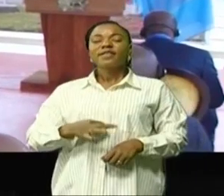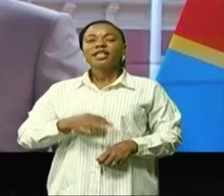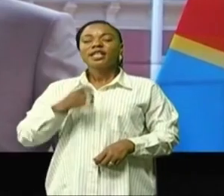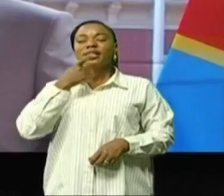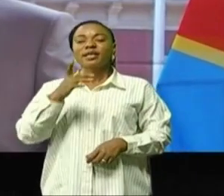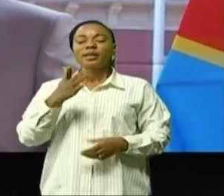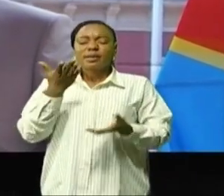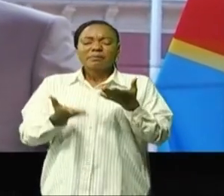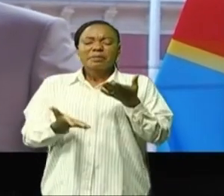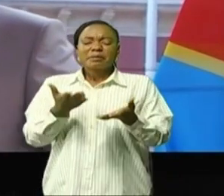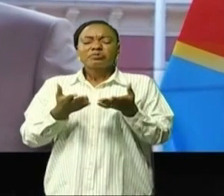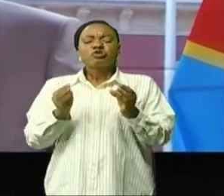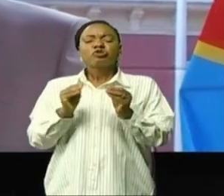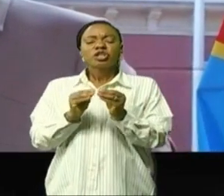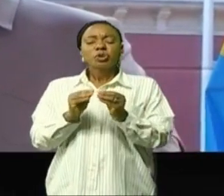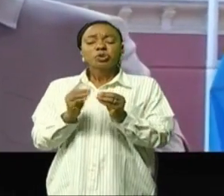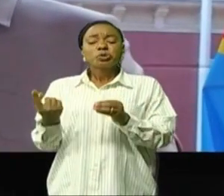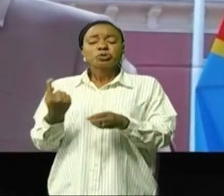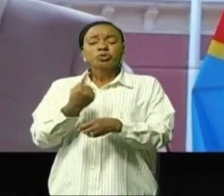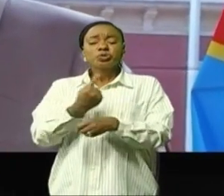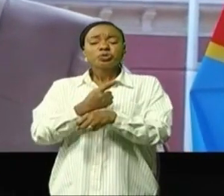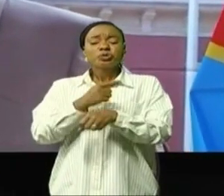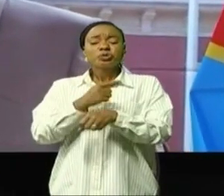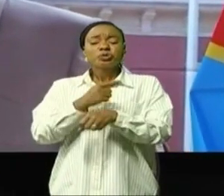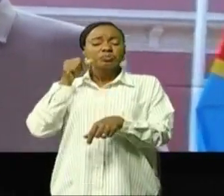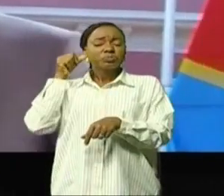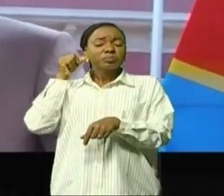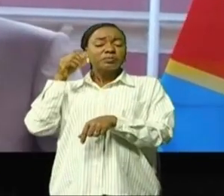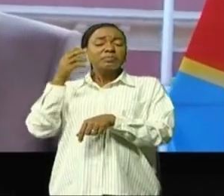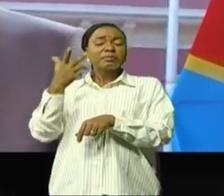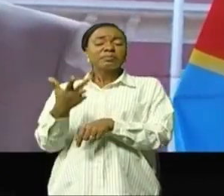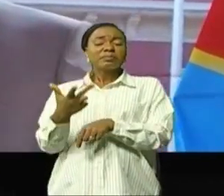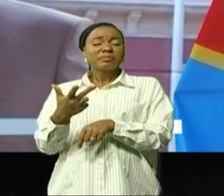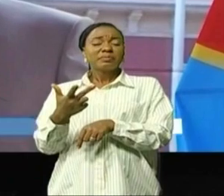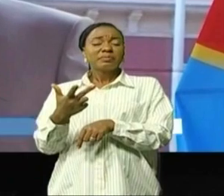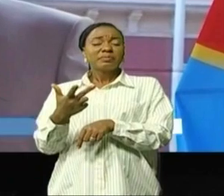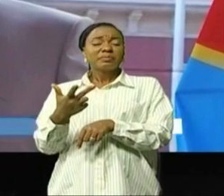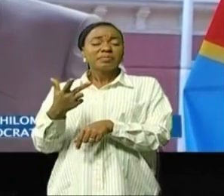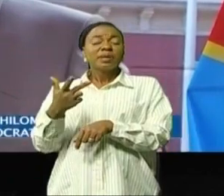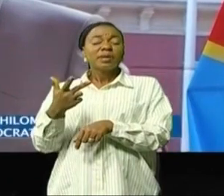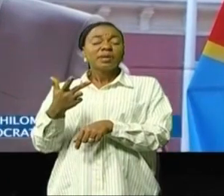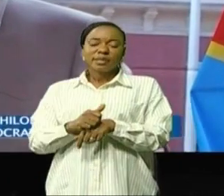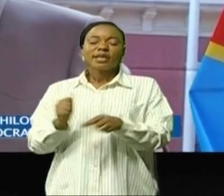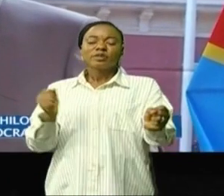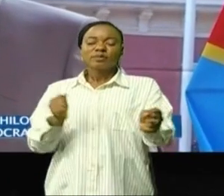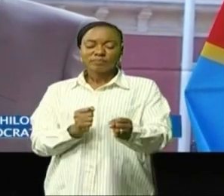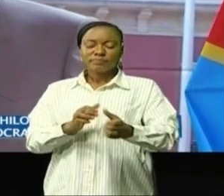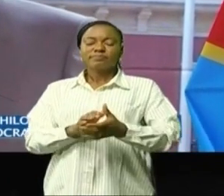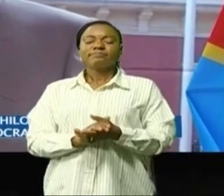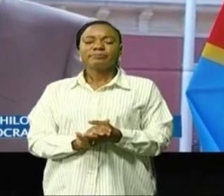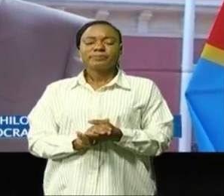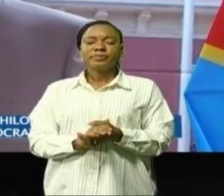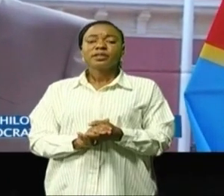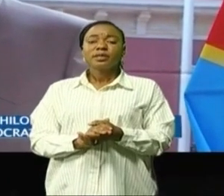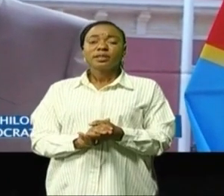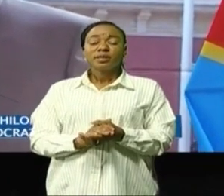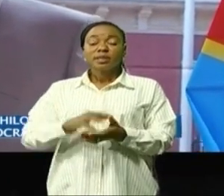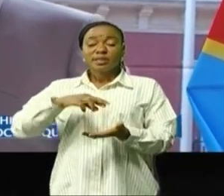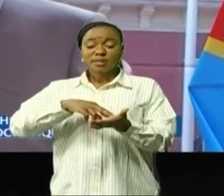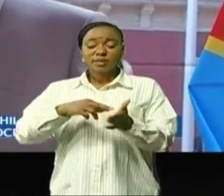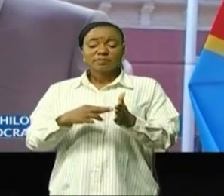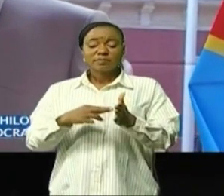contenu de la réunion de ce jour est que, de part et d'autre, il y a eu,